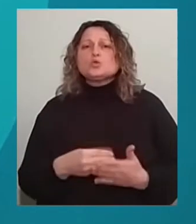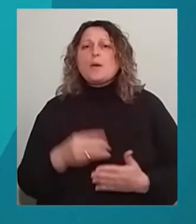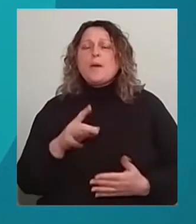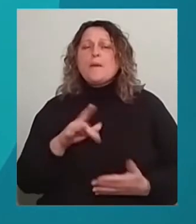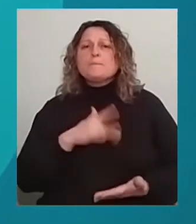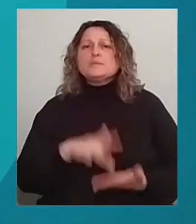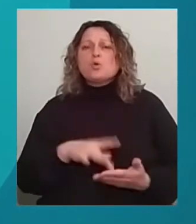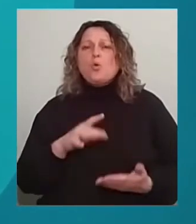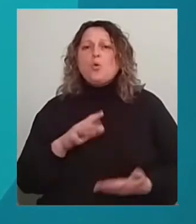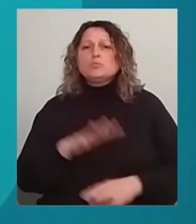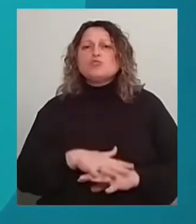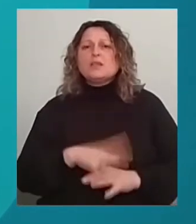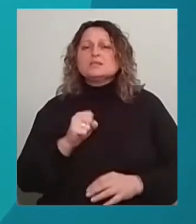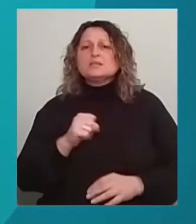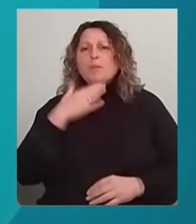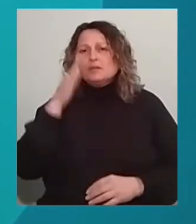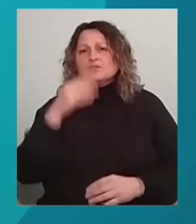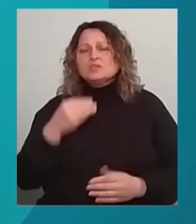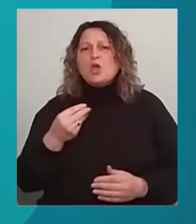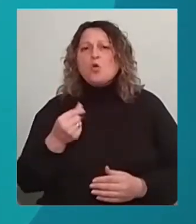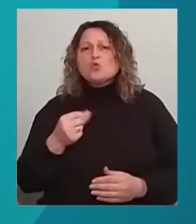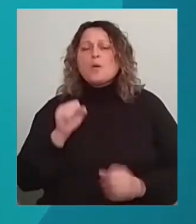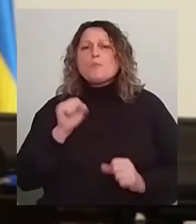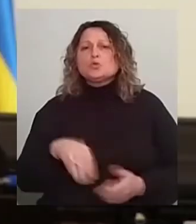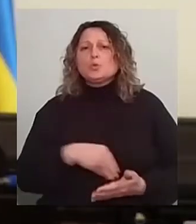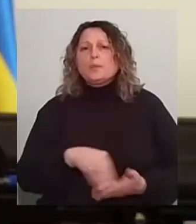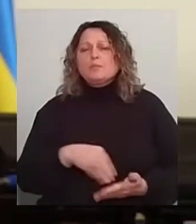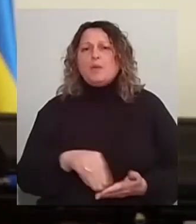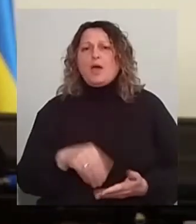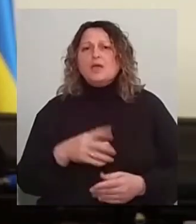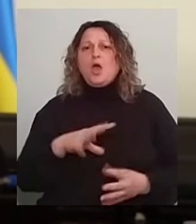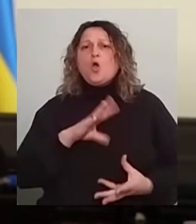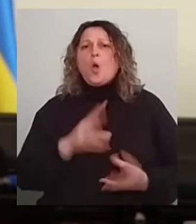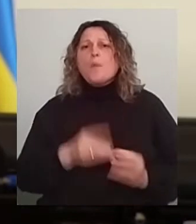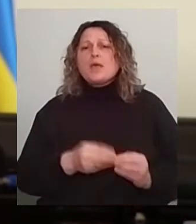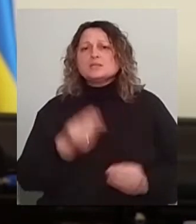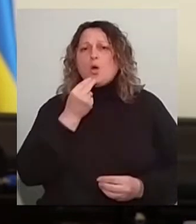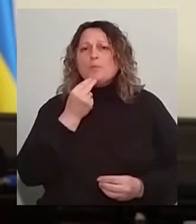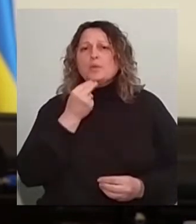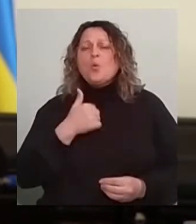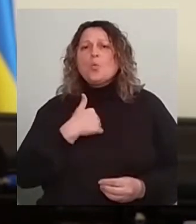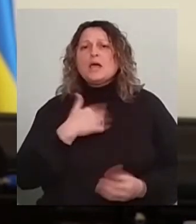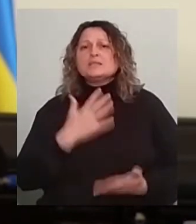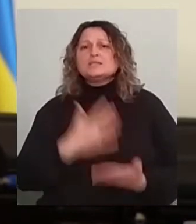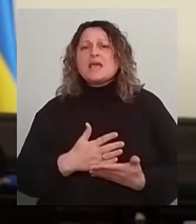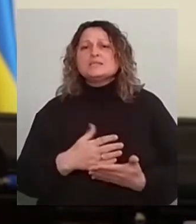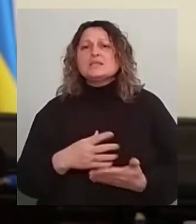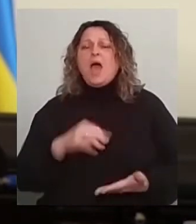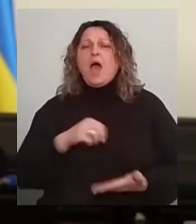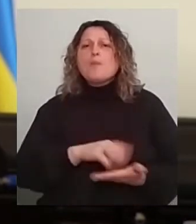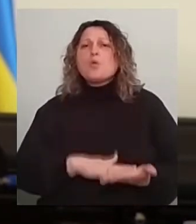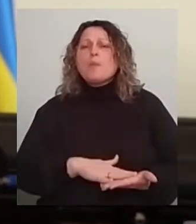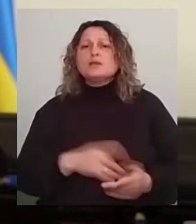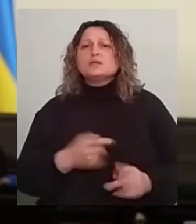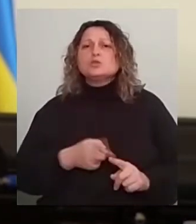Також за батьківські кошти всі учні можуть придбати комплексні обіди. Наразі в нас прийде апробація цього меню. Ми дуже сподіваємося, що воно